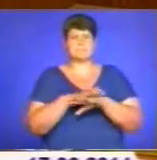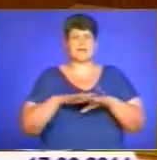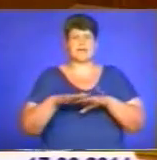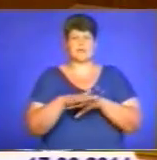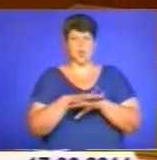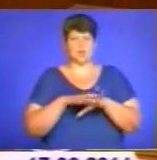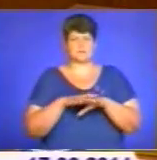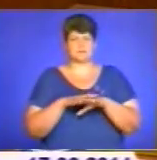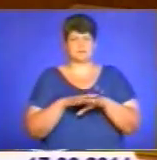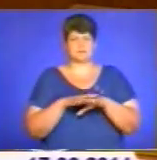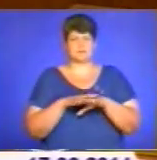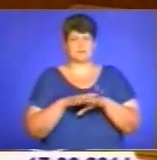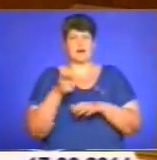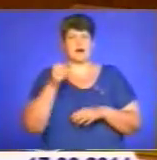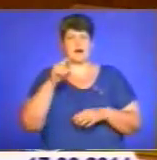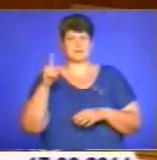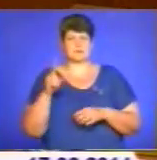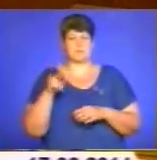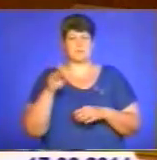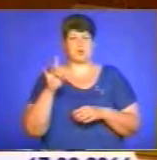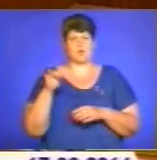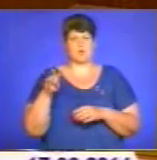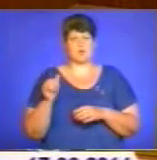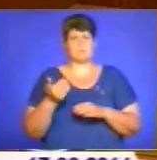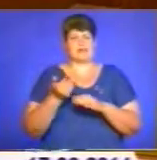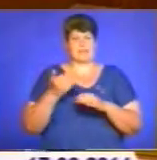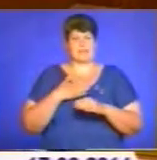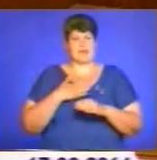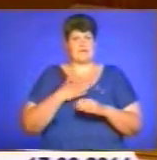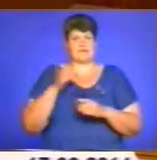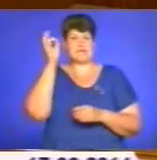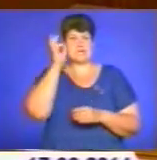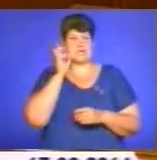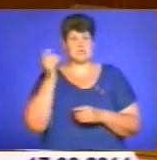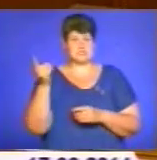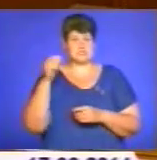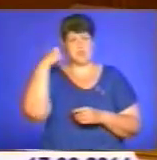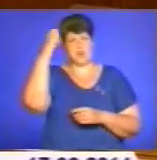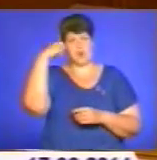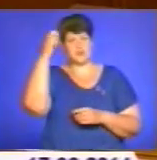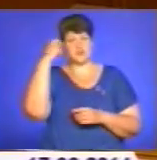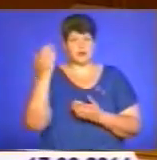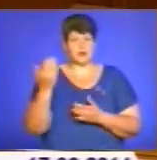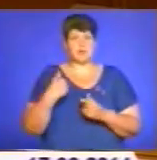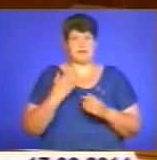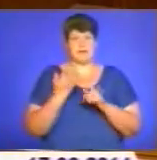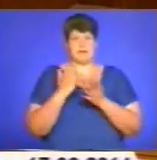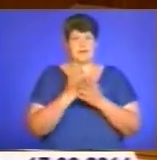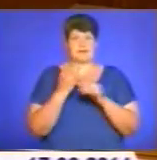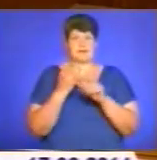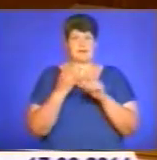«Газпрому». Перед нами німці і Туреччина. Ми є треті.